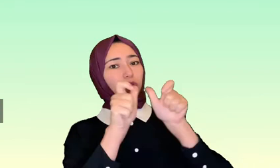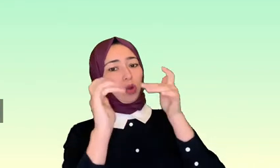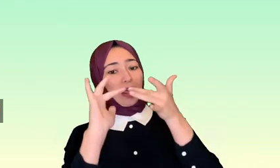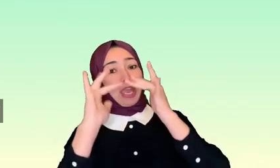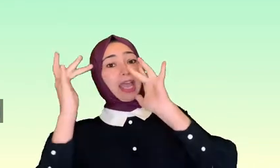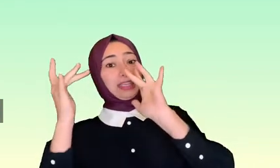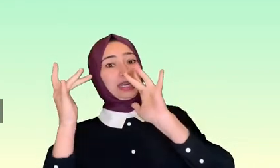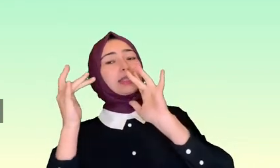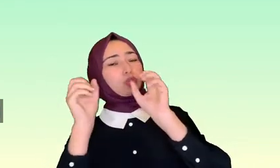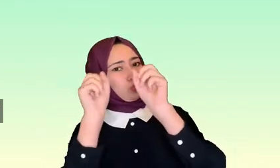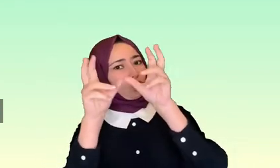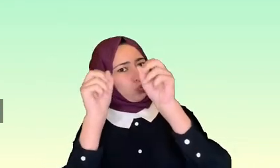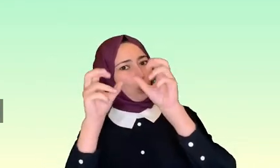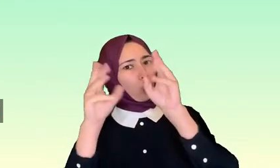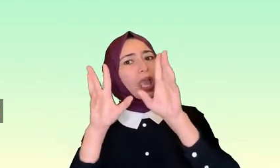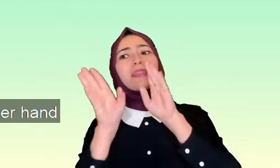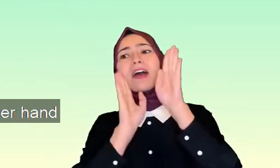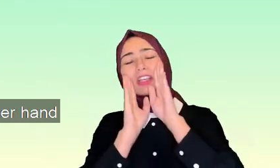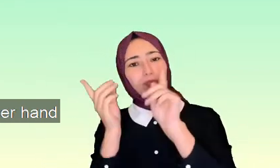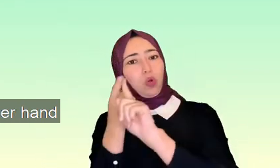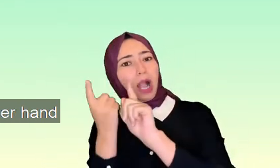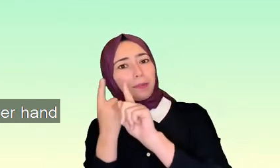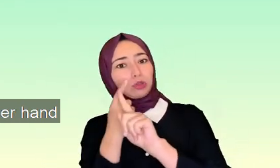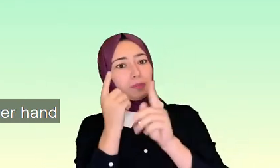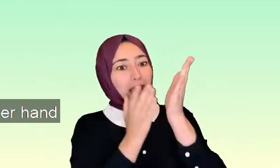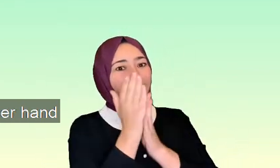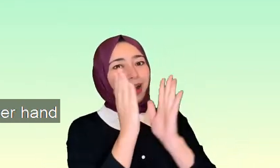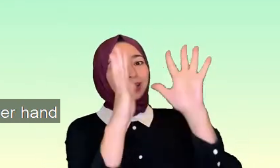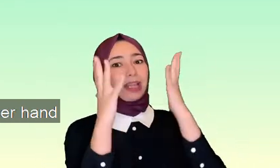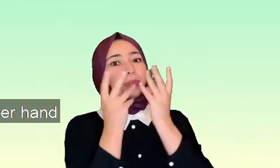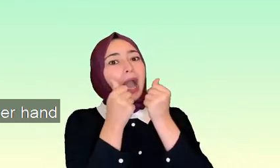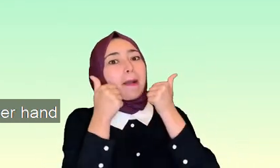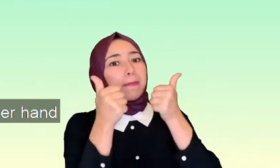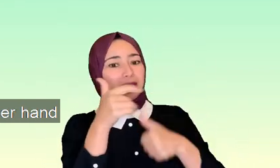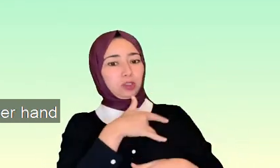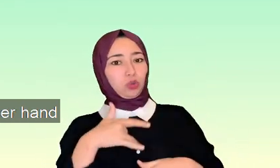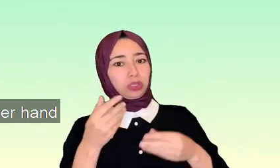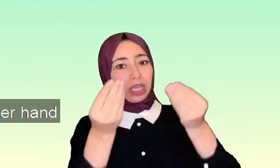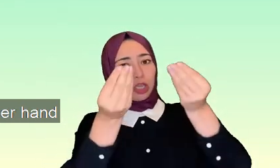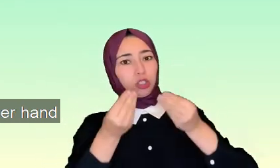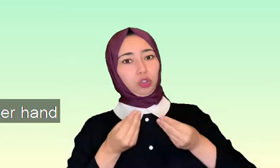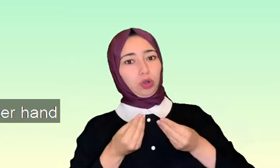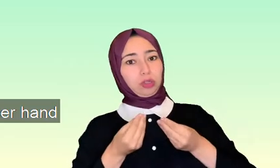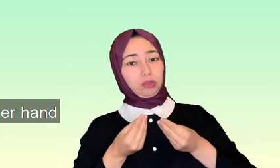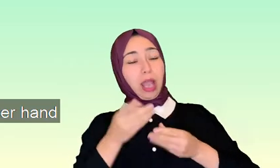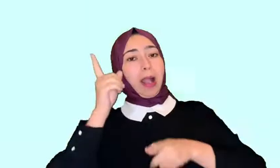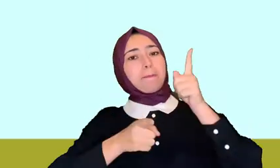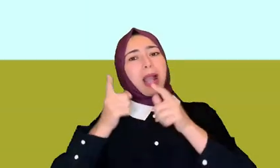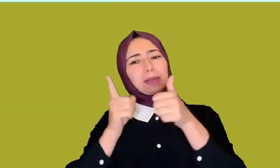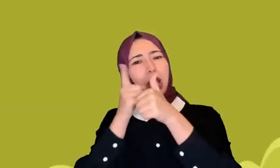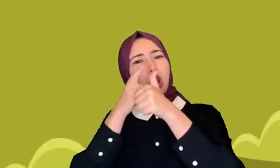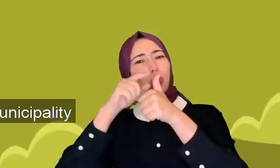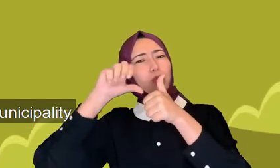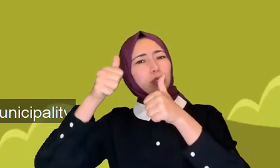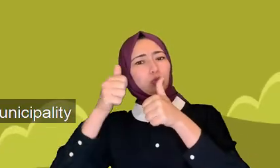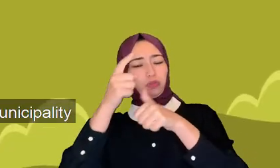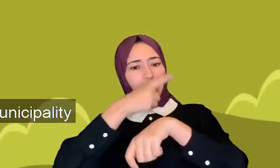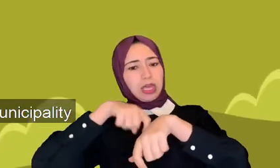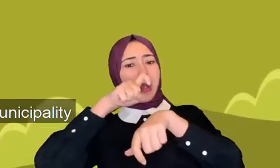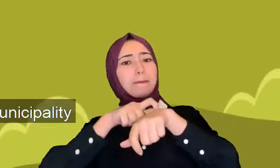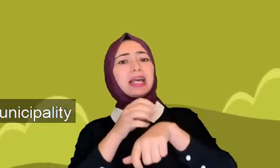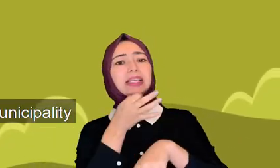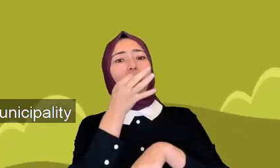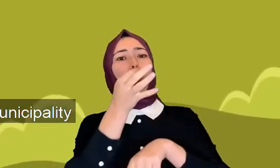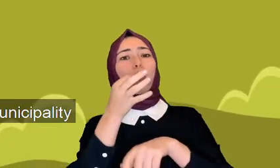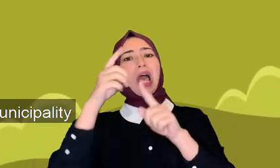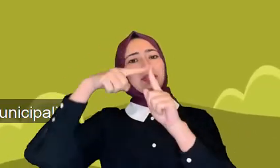المتساكنين في الوصول الى المعلومة من ناحية وحق المتساكنين زادة في الصحة وفي بيئة سليمة من ناحية اخرى اول حاجة لاحظت